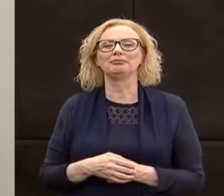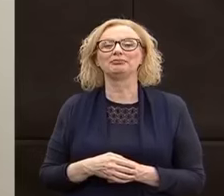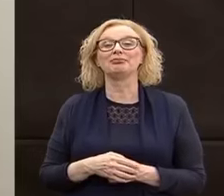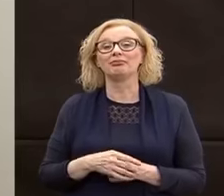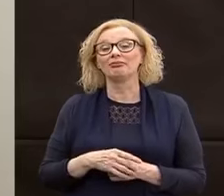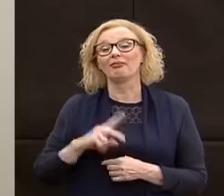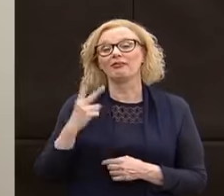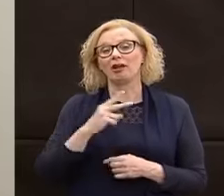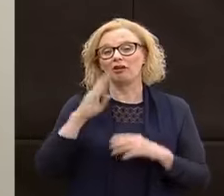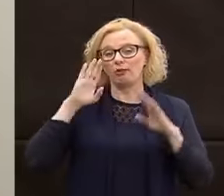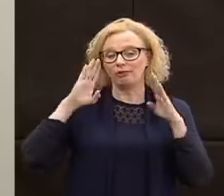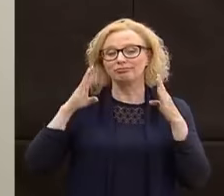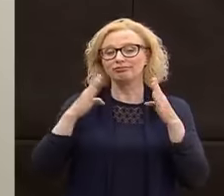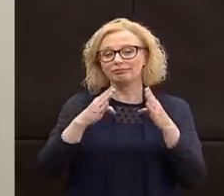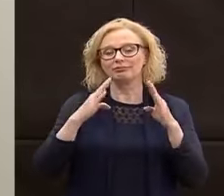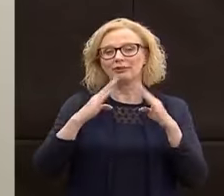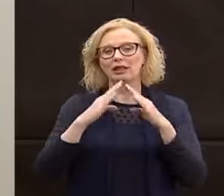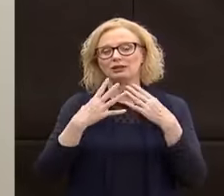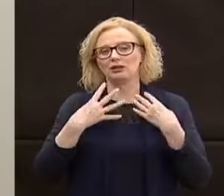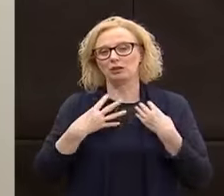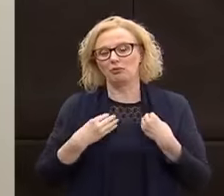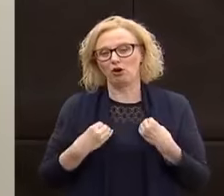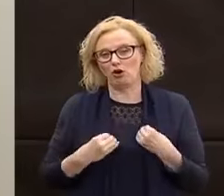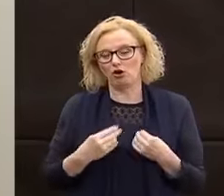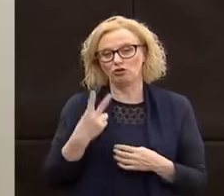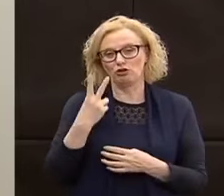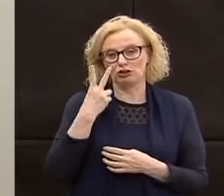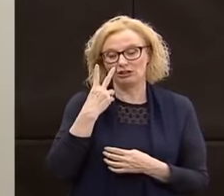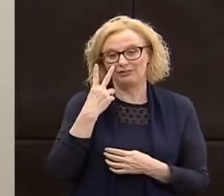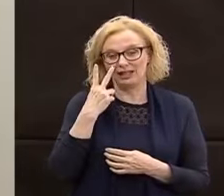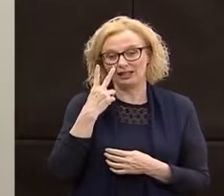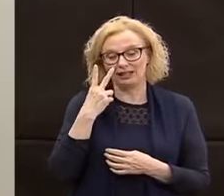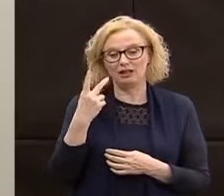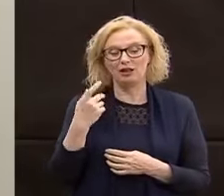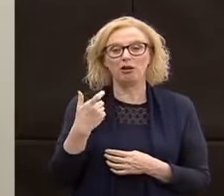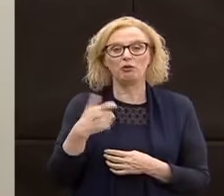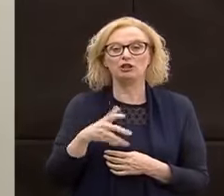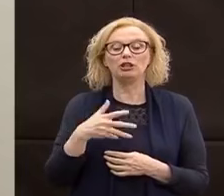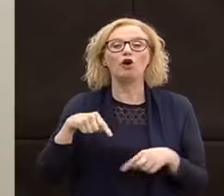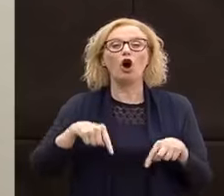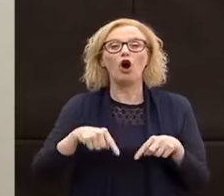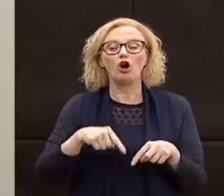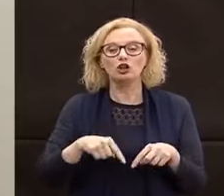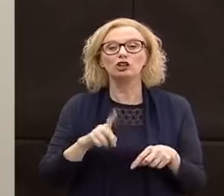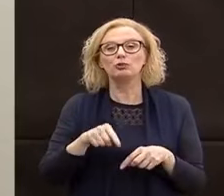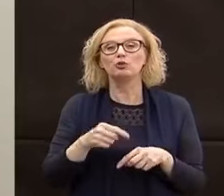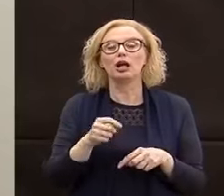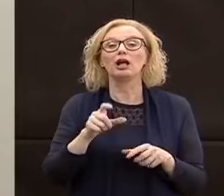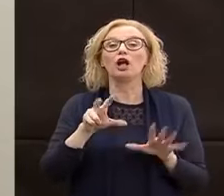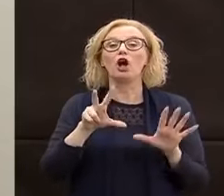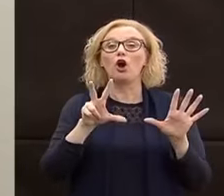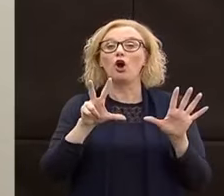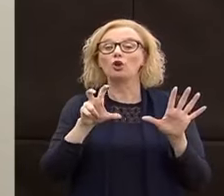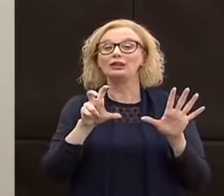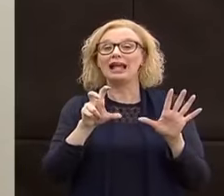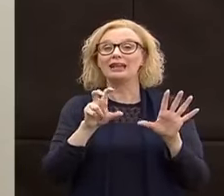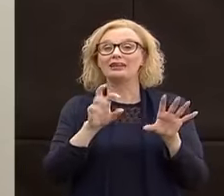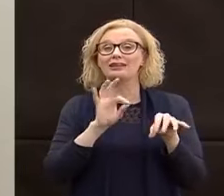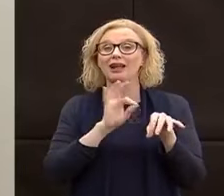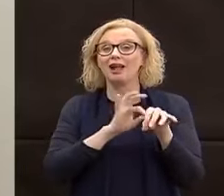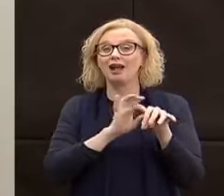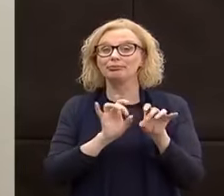alta l'attenzione nei confronti dell'RSA forse lo dimostrano anche i dati forniti oggi, di 80 casi positivi, 37